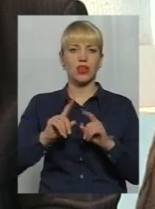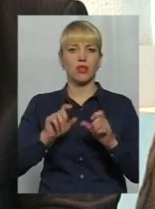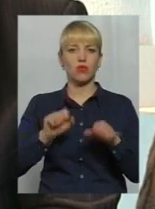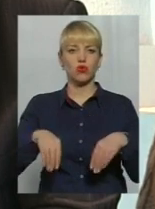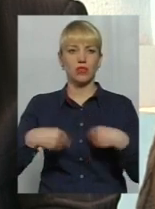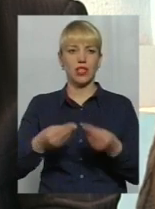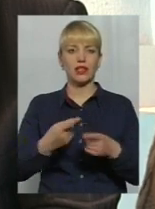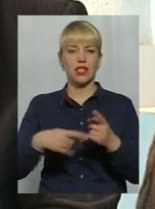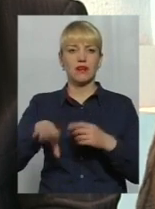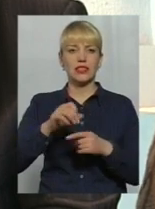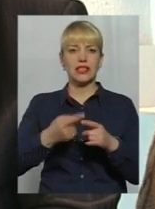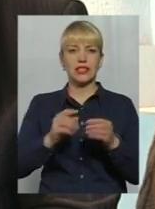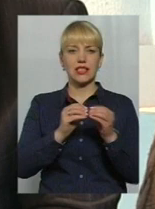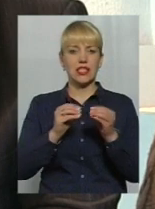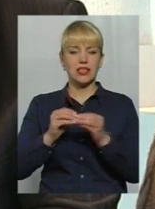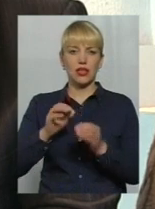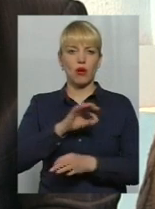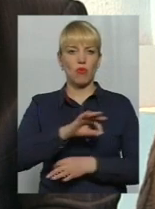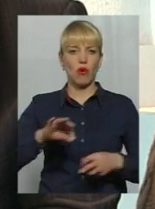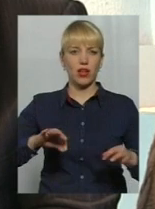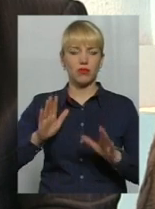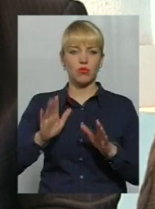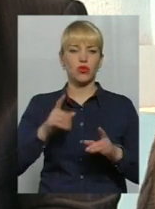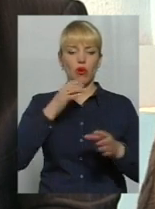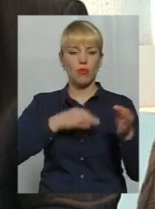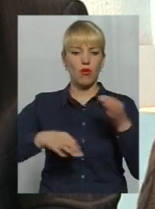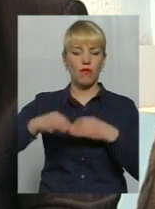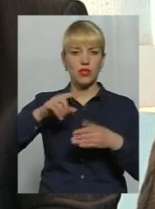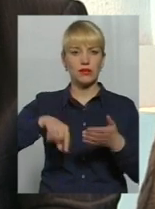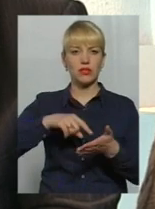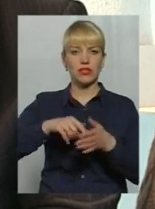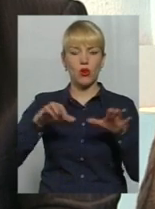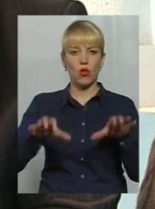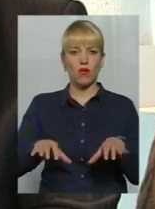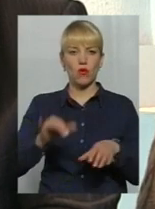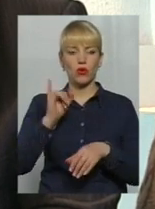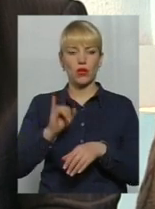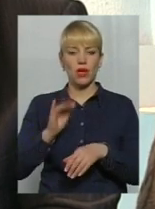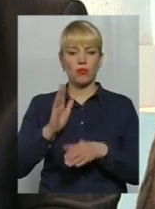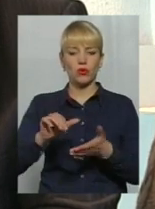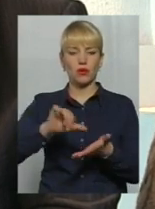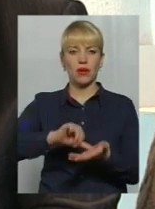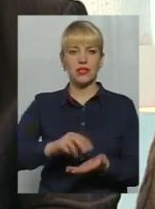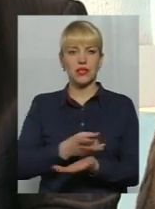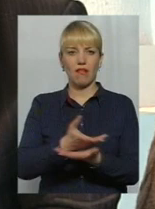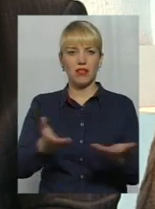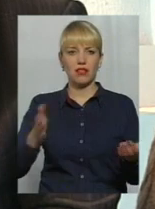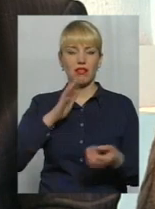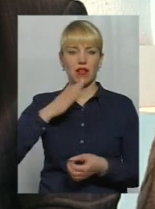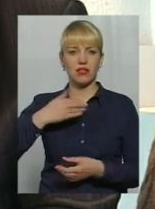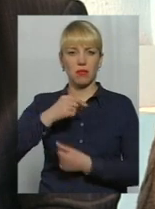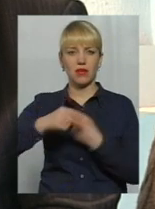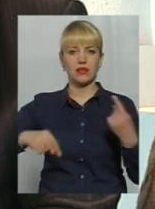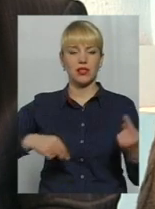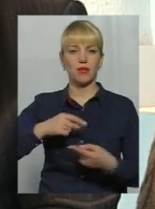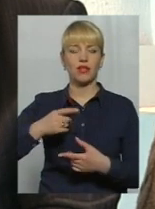І ці 10 проєктів будуть обговорені з міським головою і будуть представлені нашим бізнесменам. Я думаю, що в